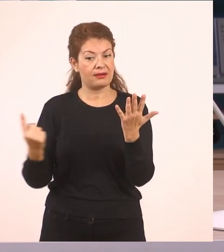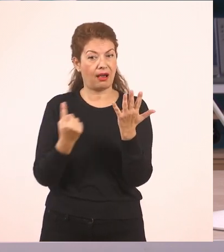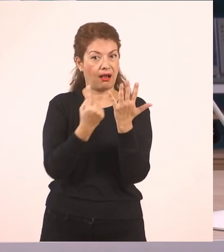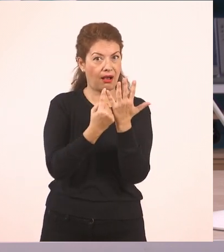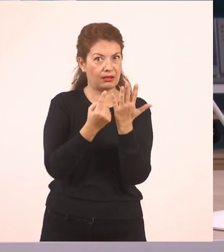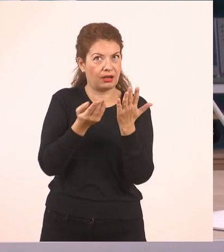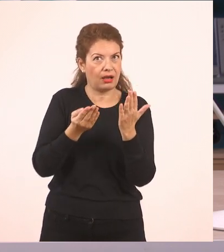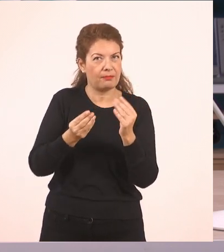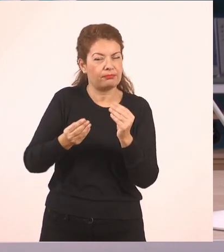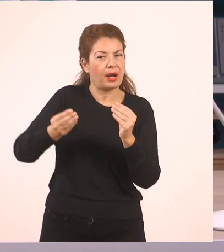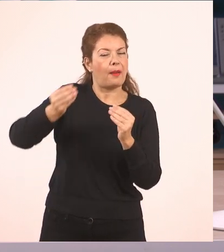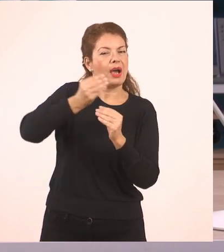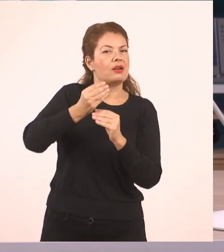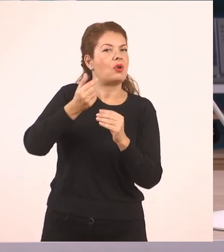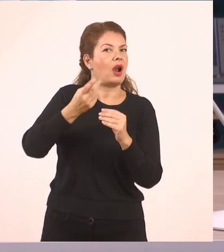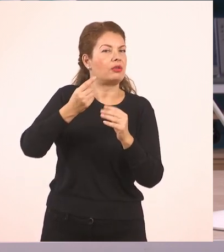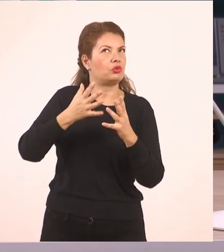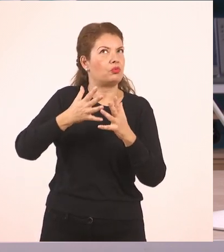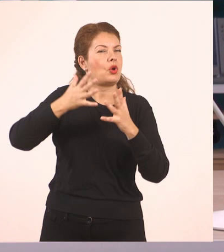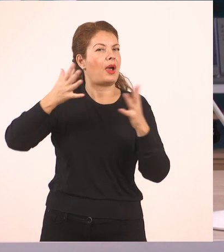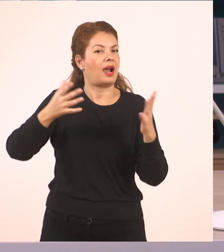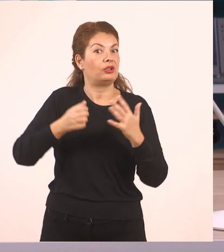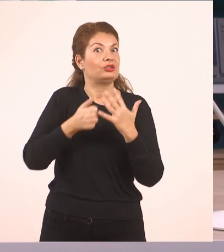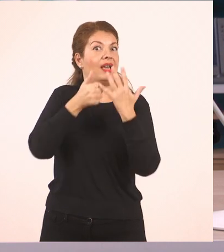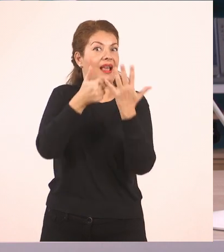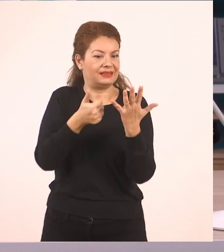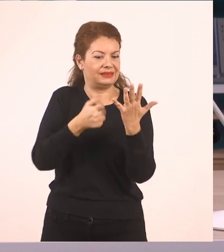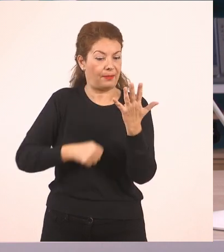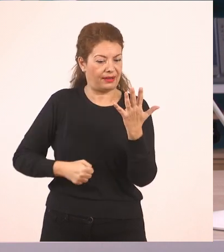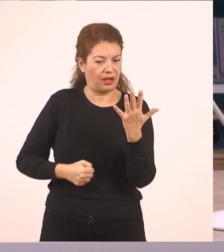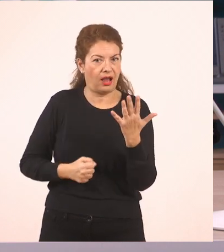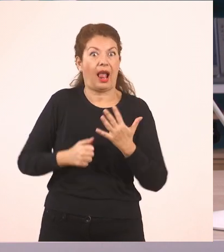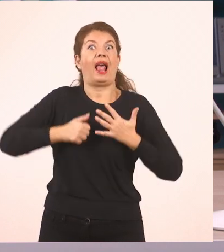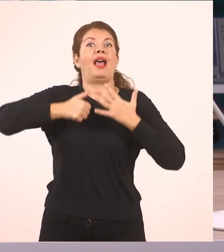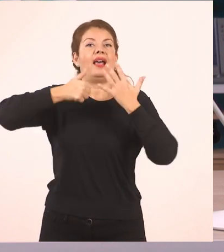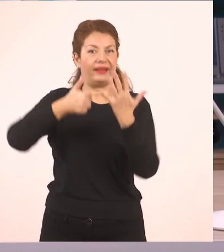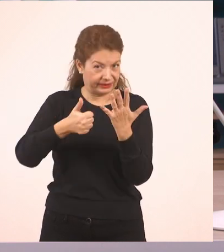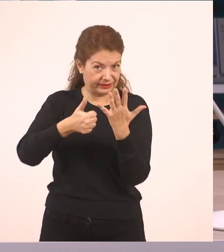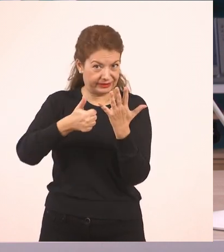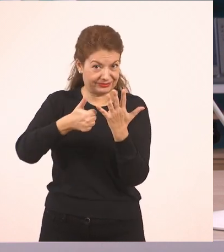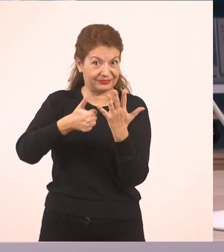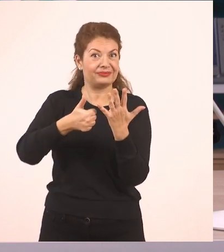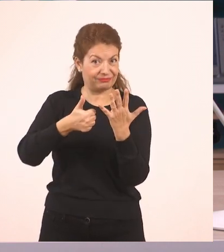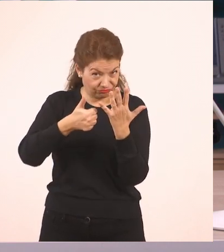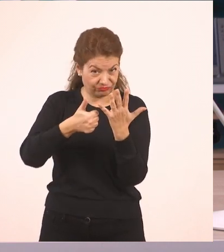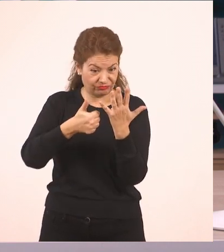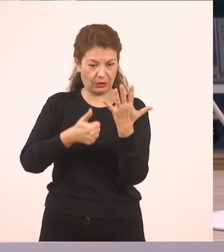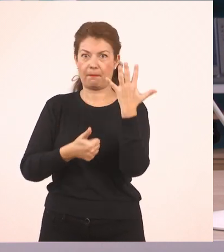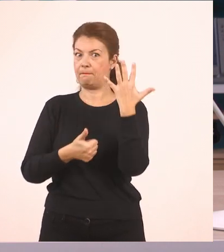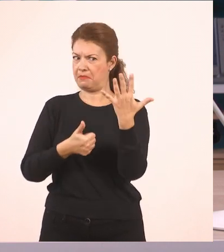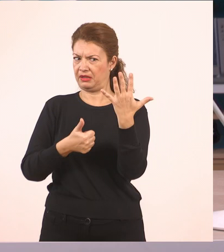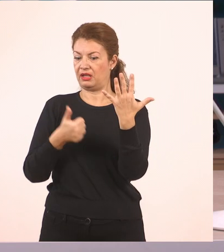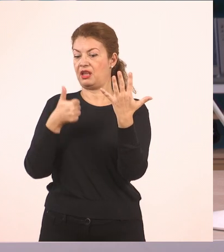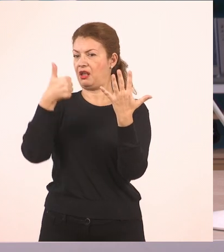ανέβηκα, μεγάλωσα, αυξήθηκα και από 5 έγινα 6. Ολόκληρη παλάμη